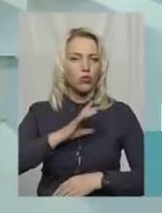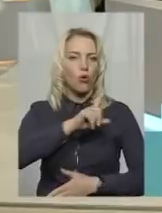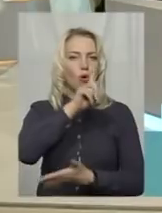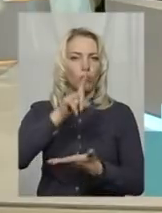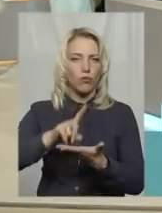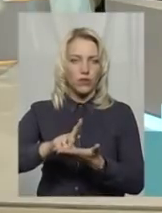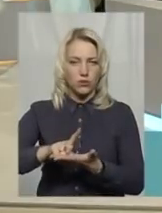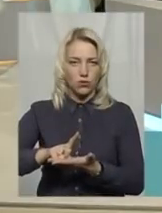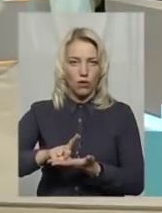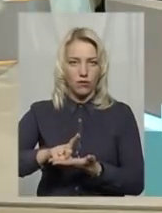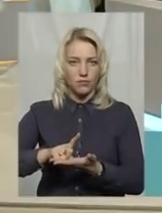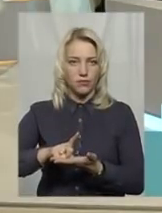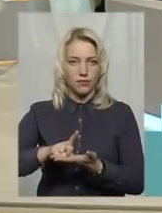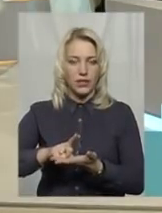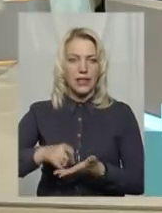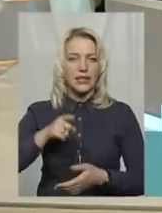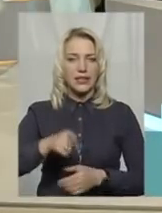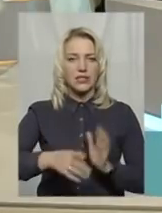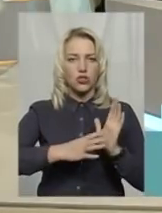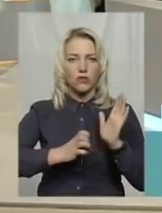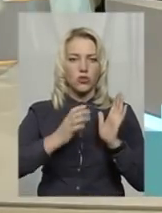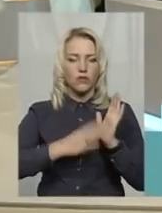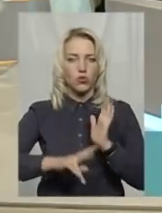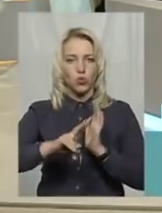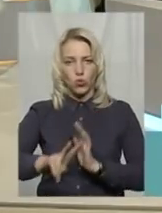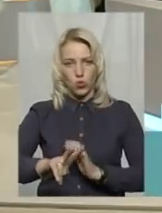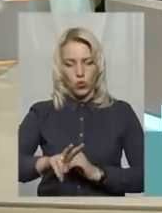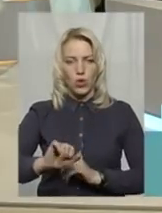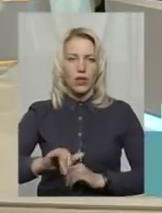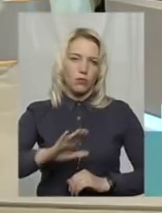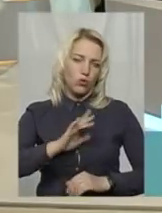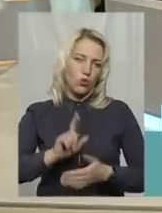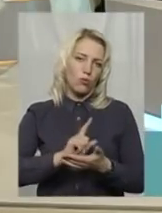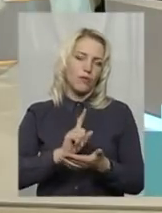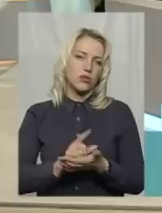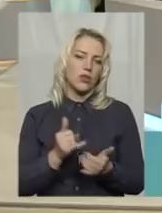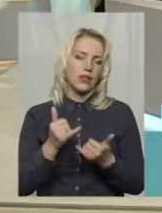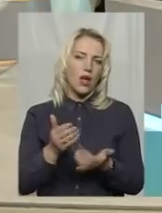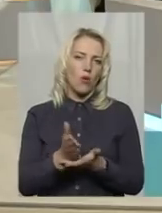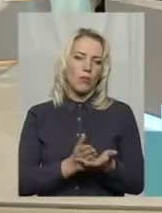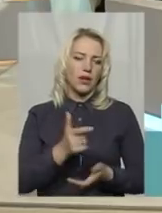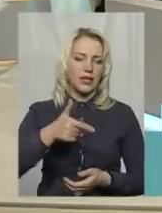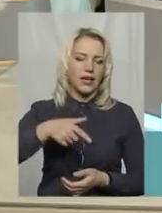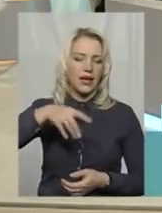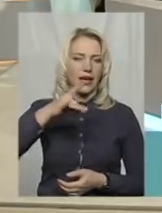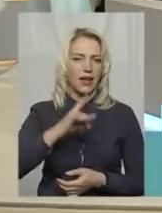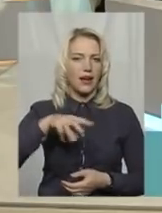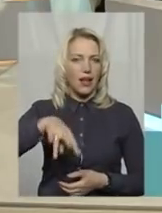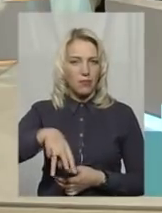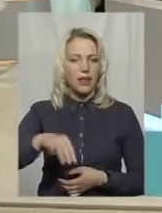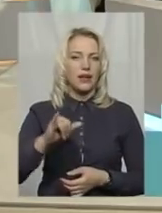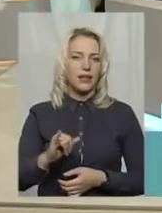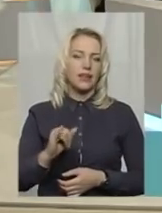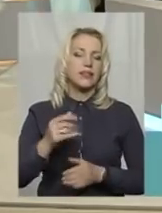з 1992-го обов'язковим для оператора ГРМ. Як ви знаєте,